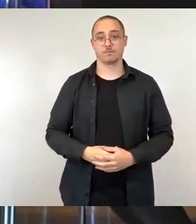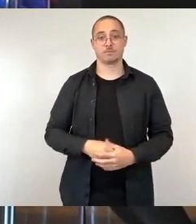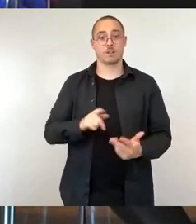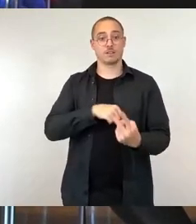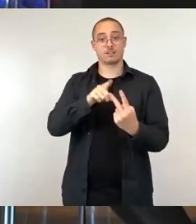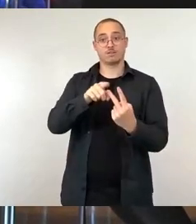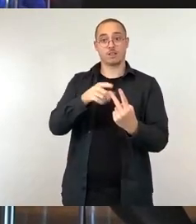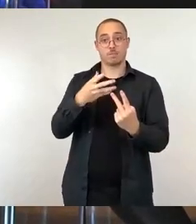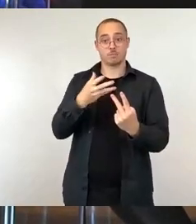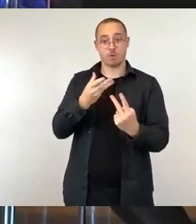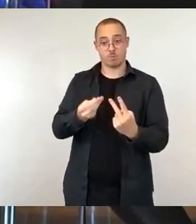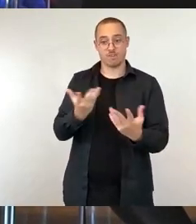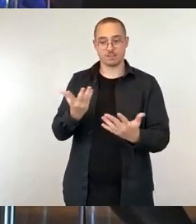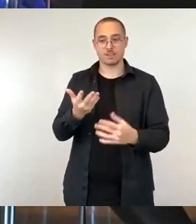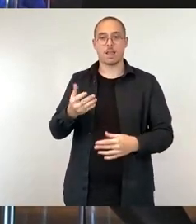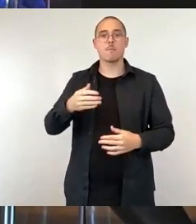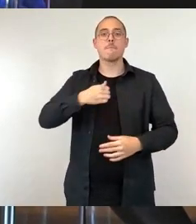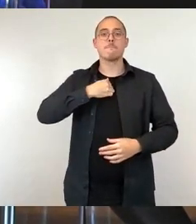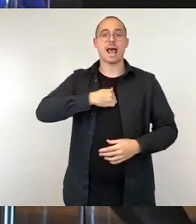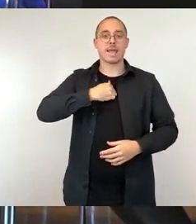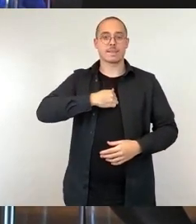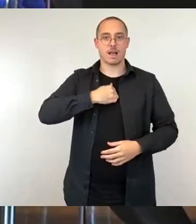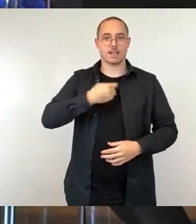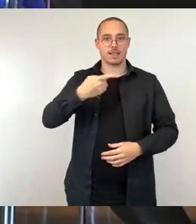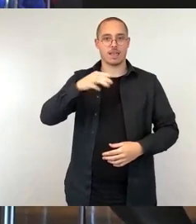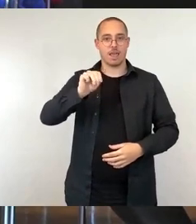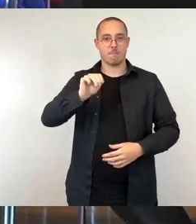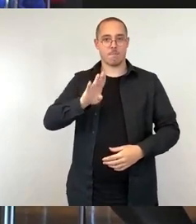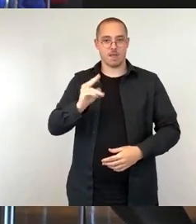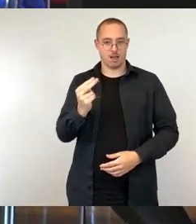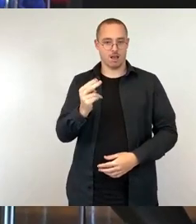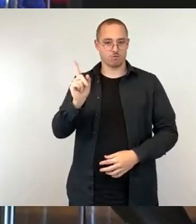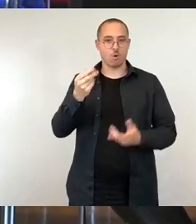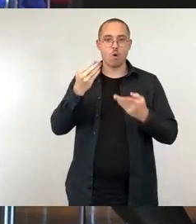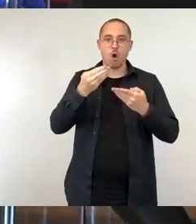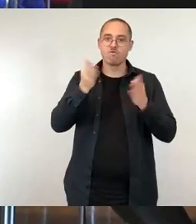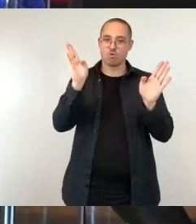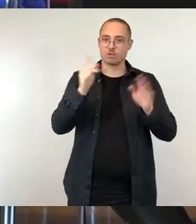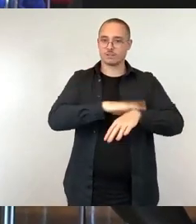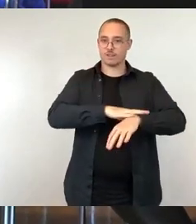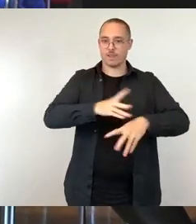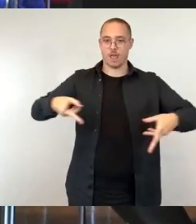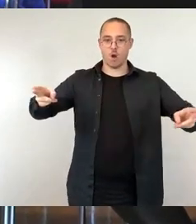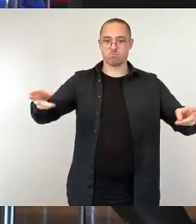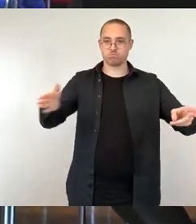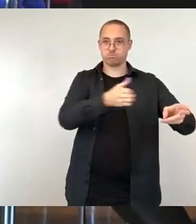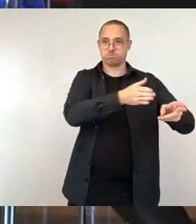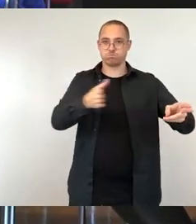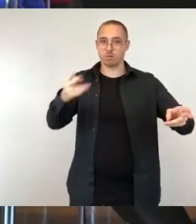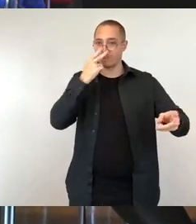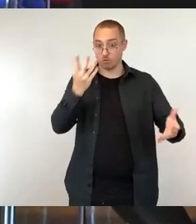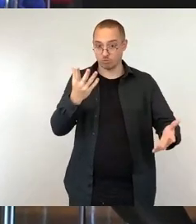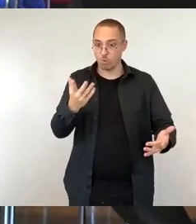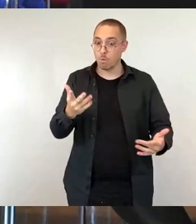Bäder GmbH, wonach der Öffnungszeitraum der beliebten Dresdner Freibäder, ich sage das ausdrücklich so,